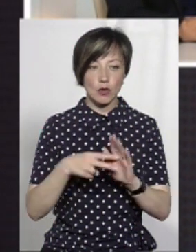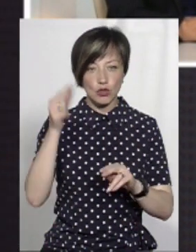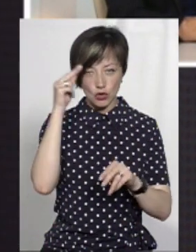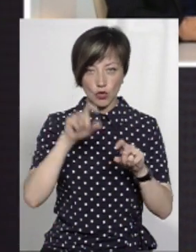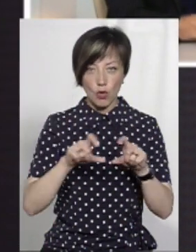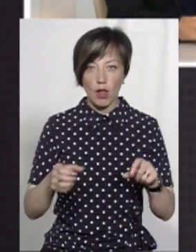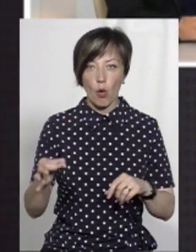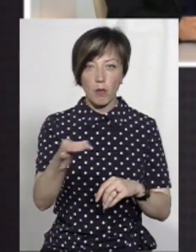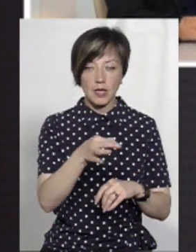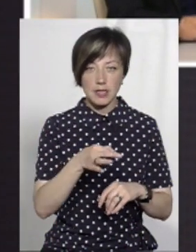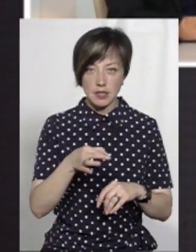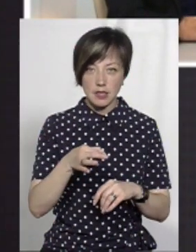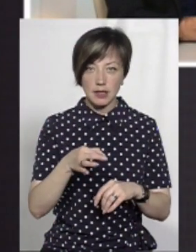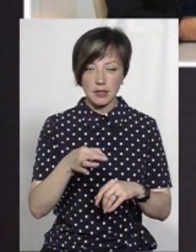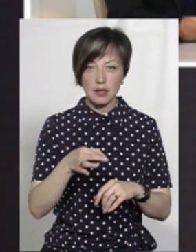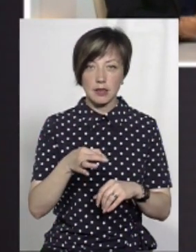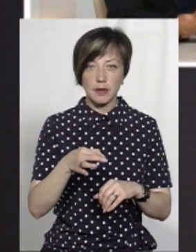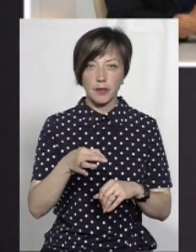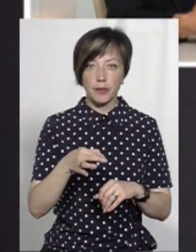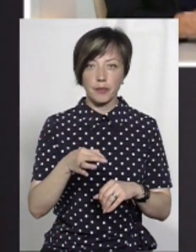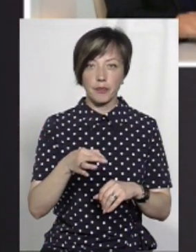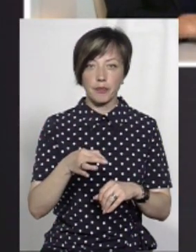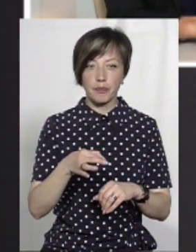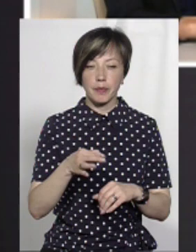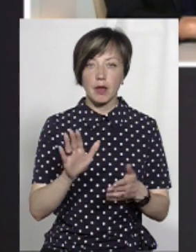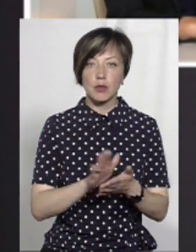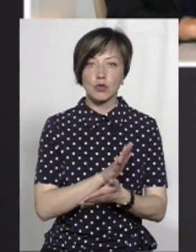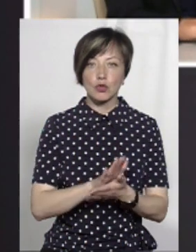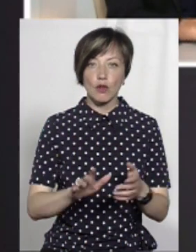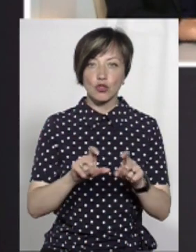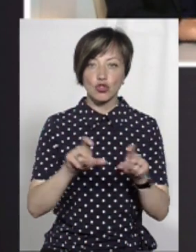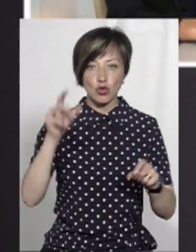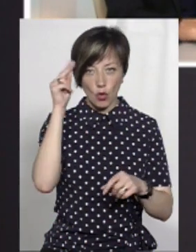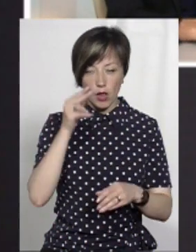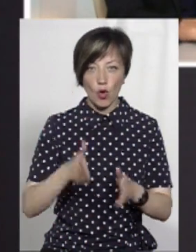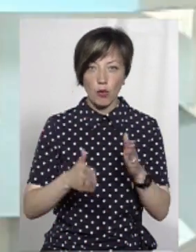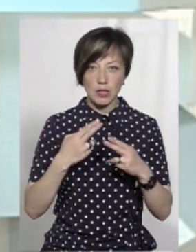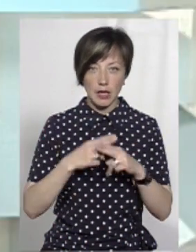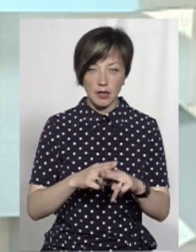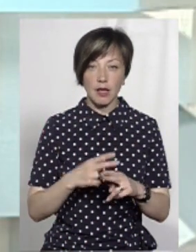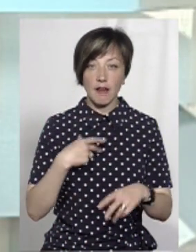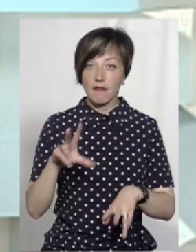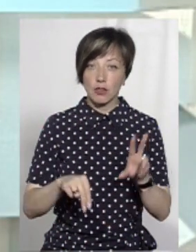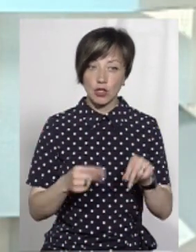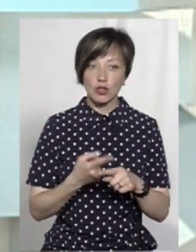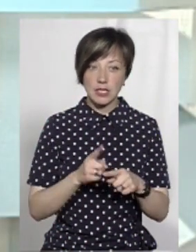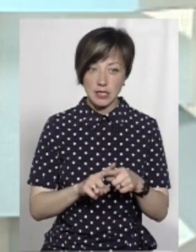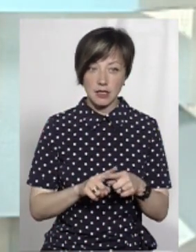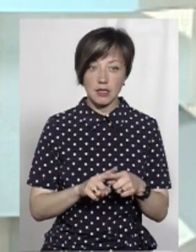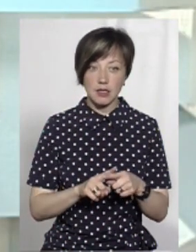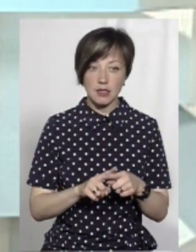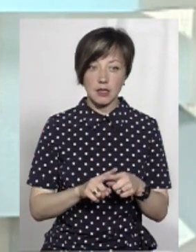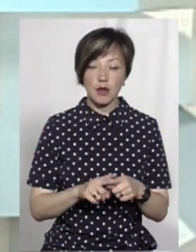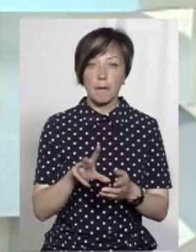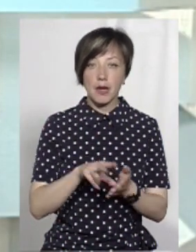школах області в сімох населених пунктах безкоштовні школи робототехніки для дітей. Тобто я вважаю, що ось цей